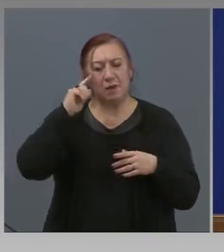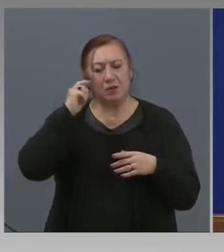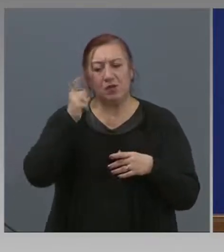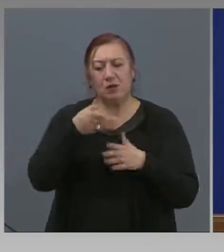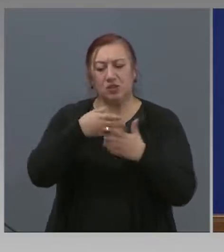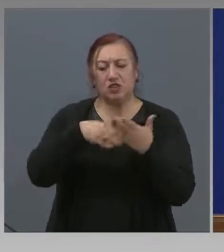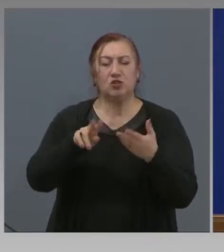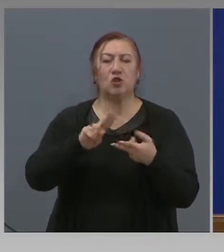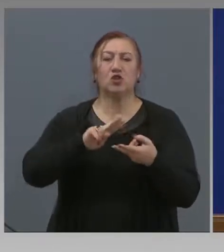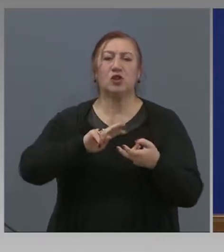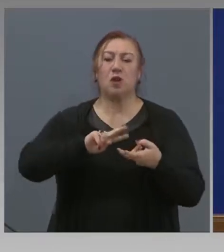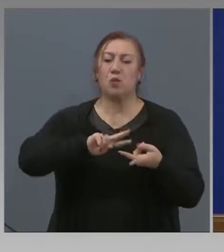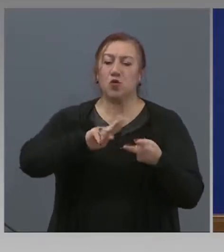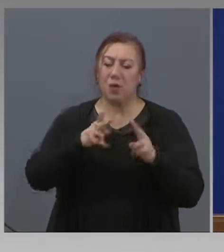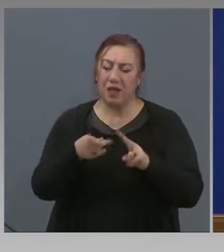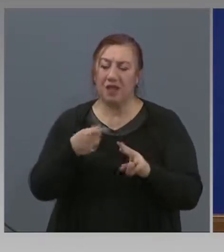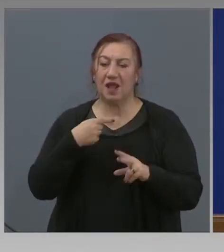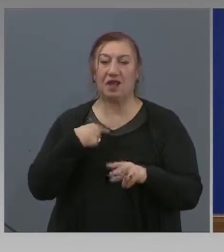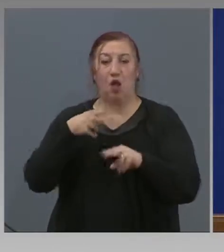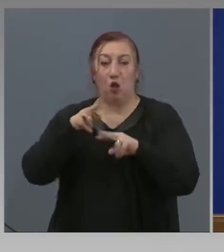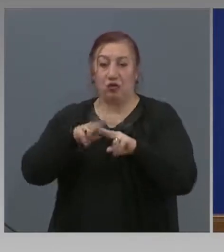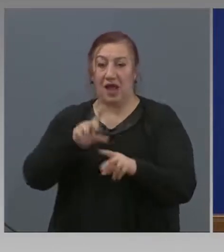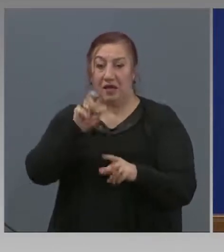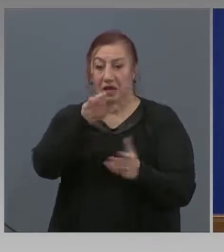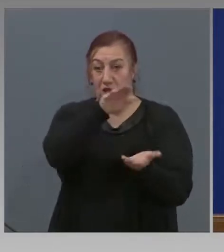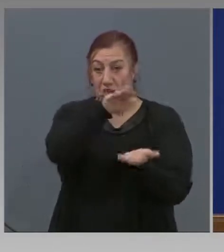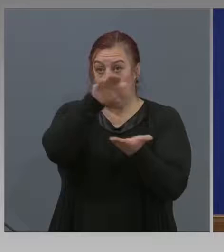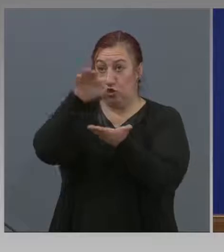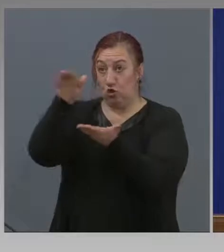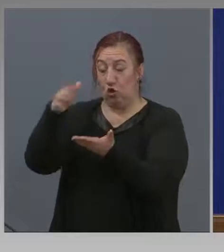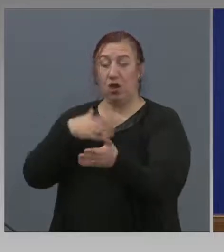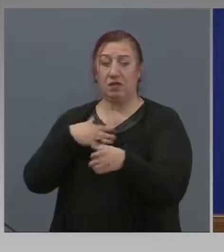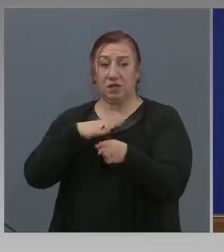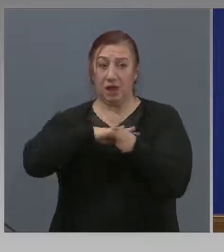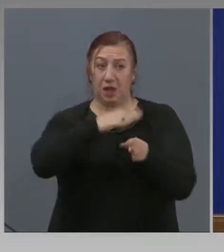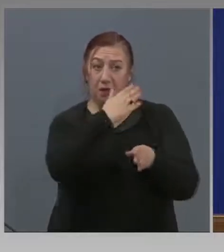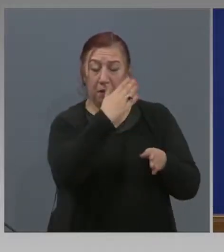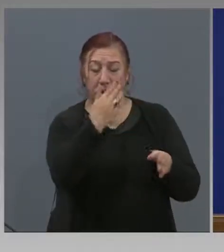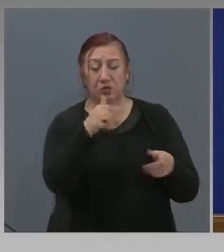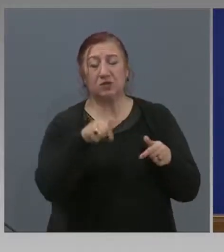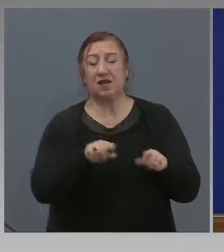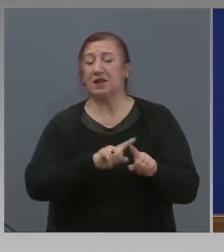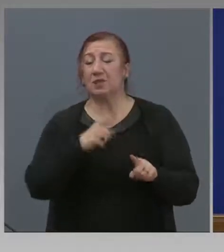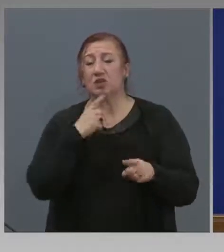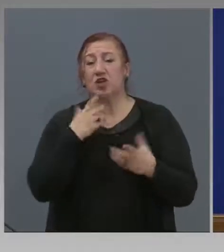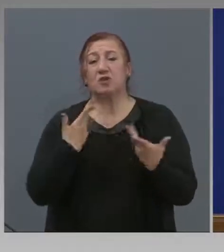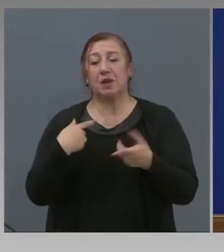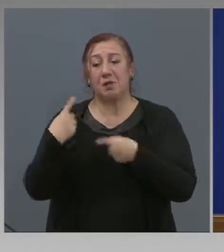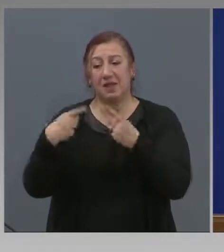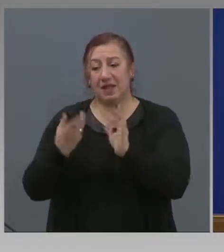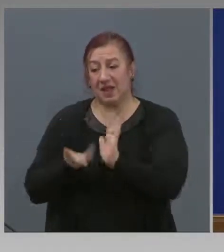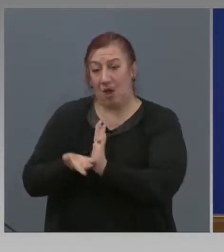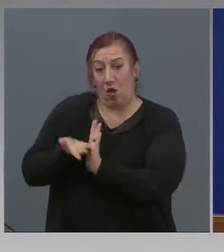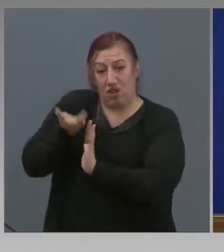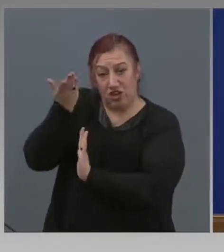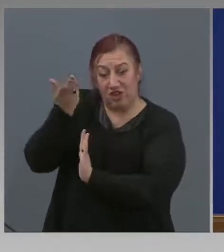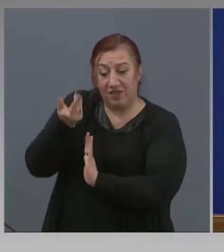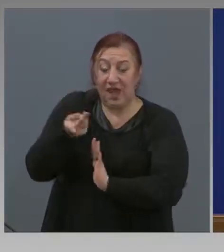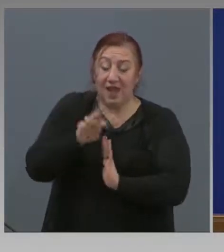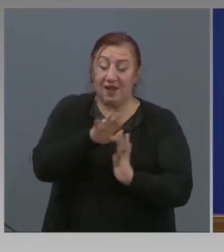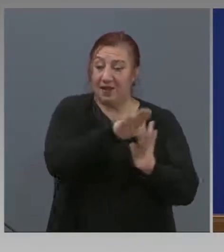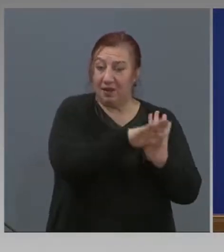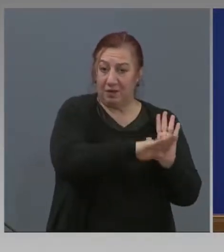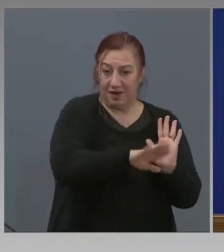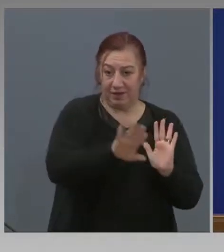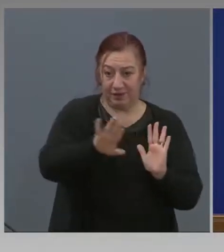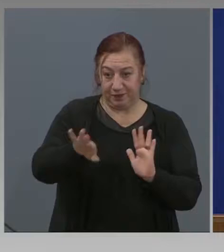за това да остане налична стока за предлагане, така че не бихме могли в никакъв случай да кажем за някаква тенденция в момента. Само да допълня въпроса